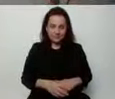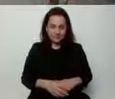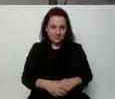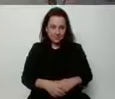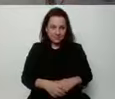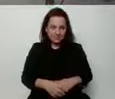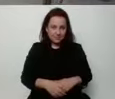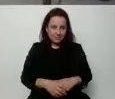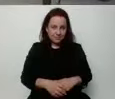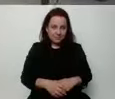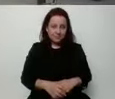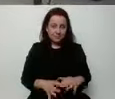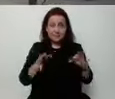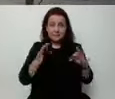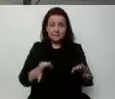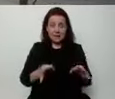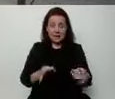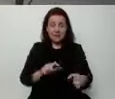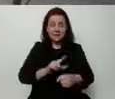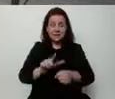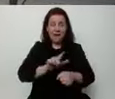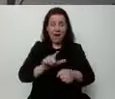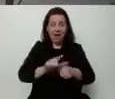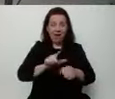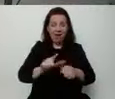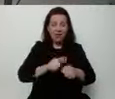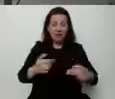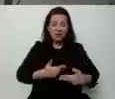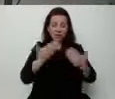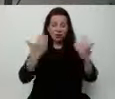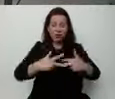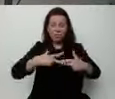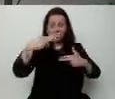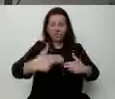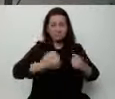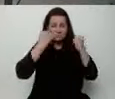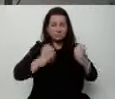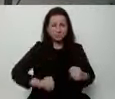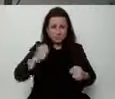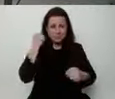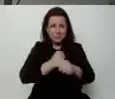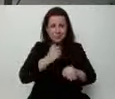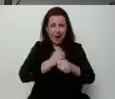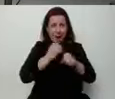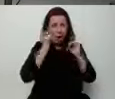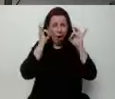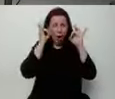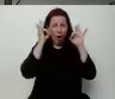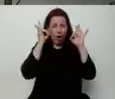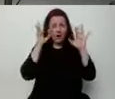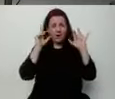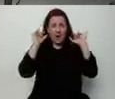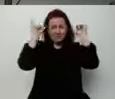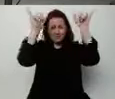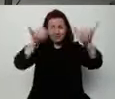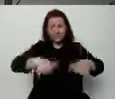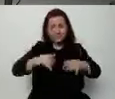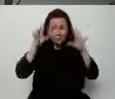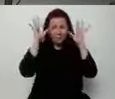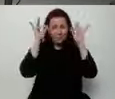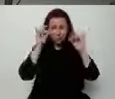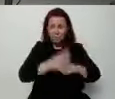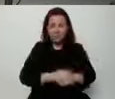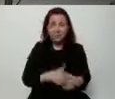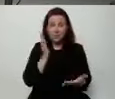Przed nami 12 dni, 12 dni ciężkiej pracy. Od rana do wieczora. Ale nie tylko